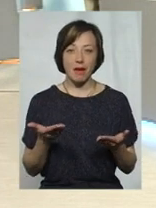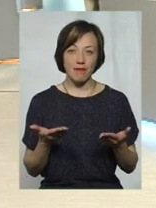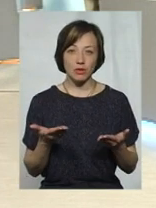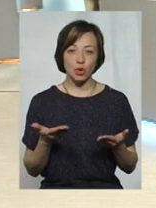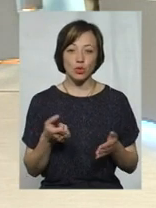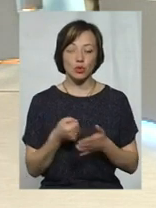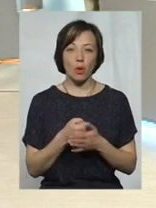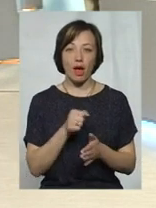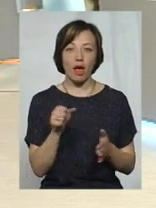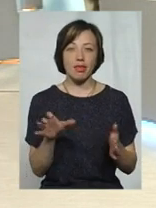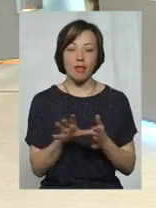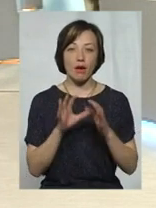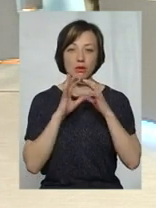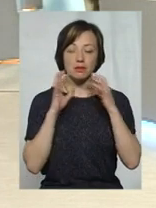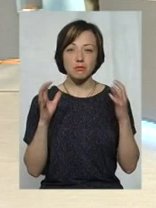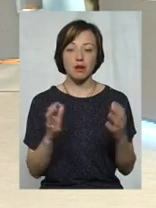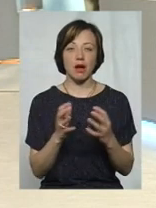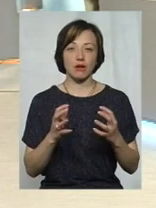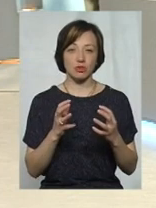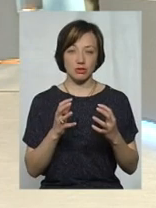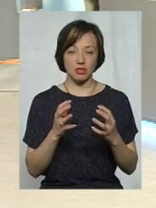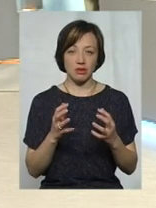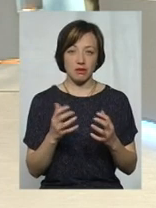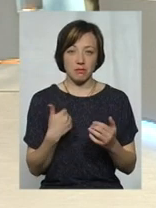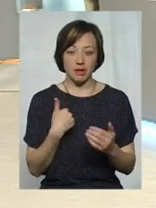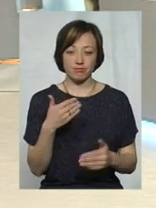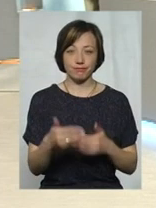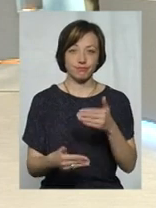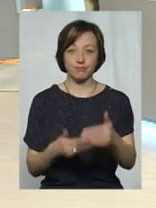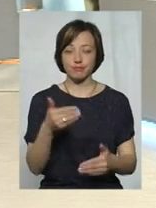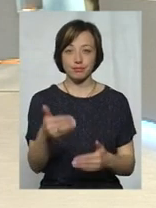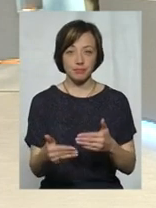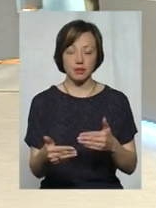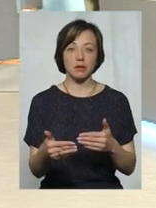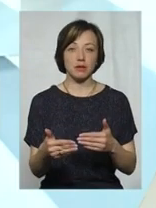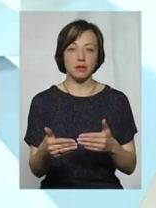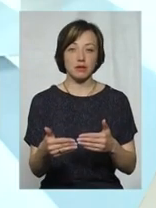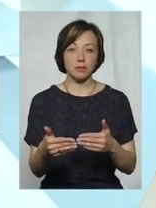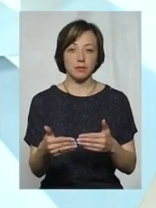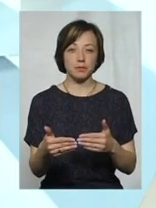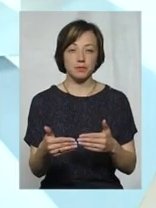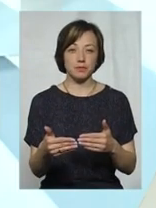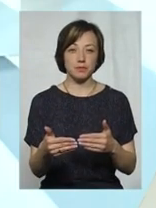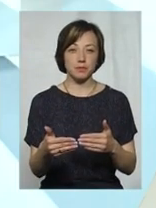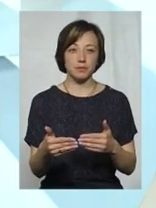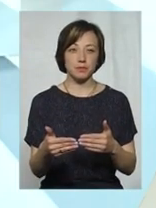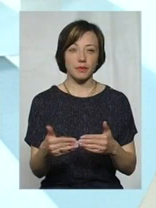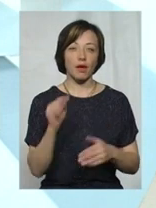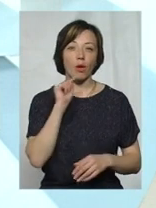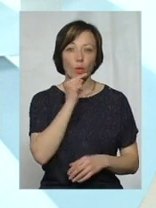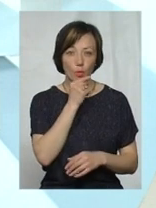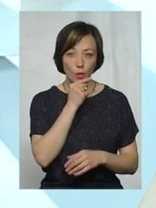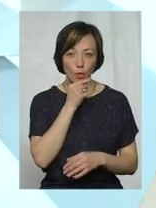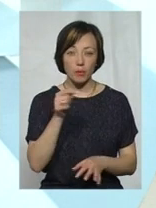енергозбереження, скажімо так, і економії